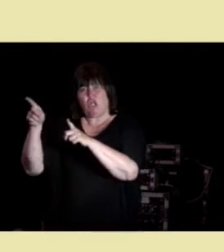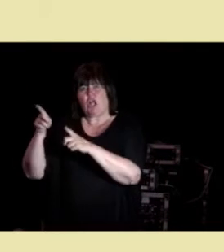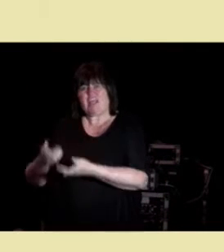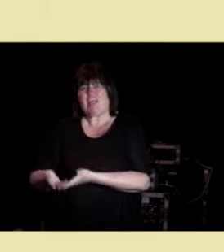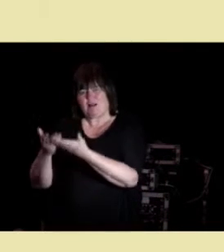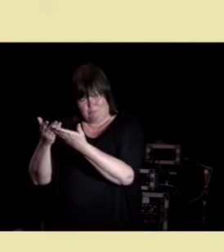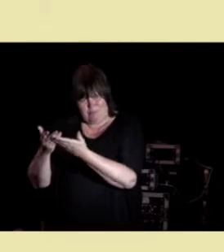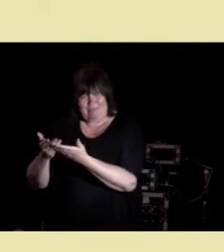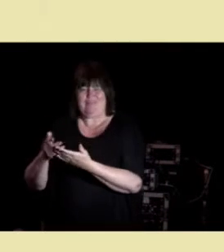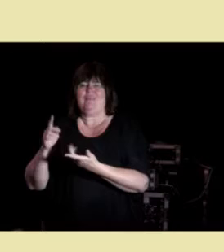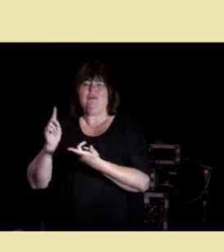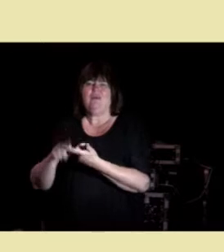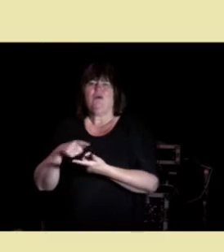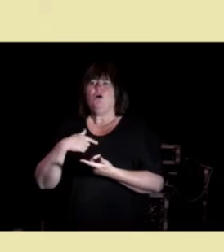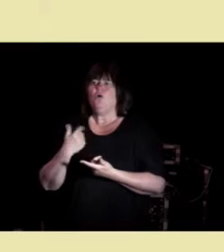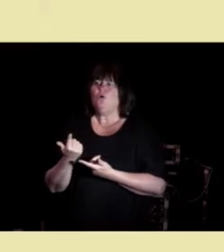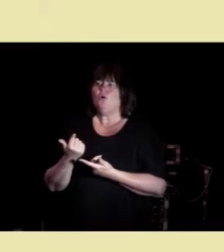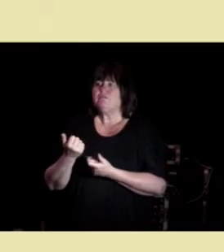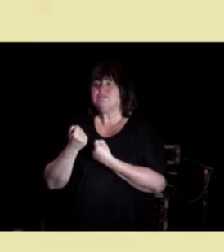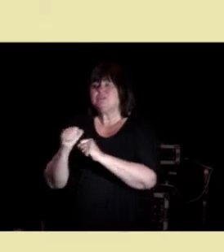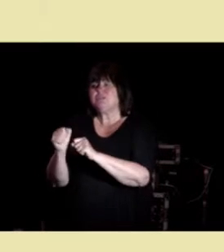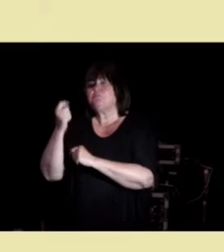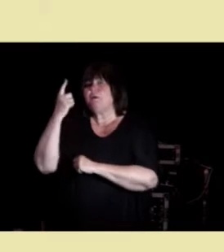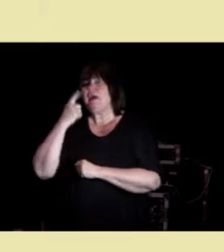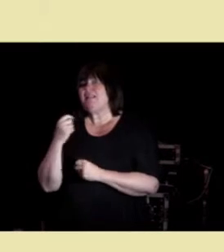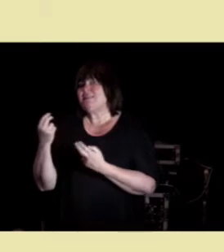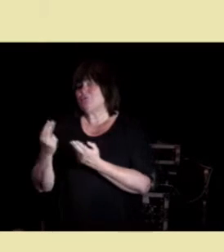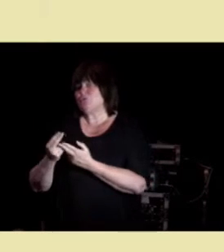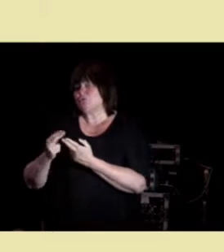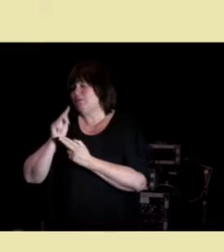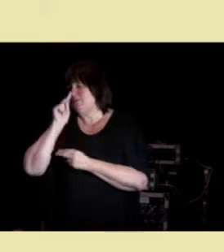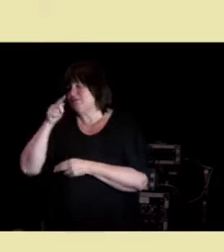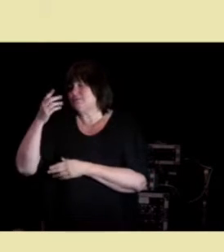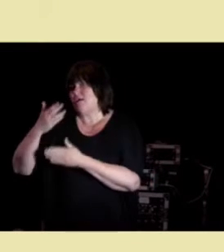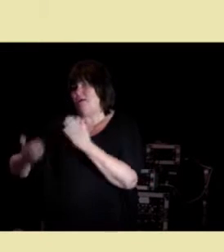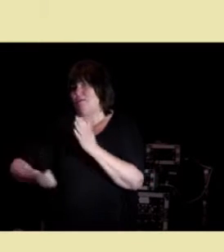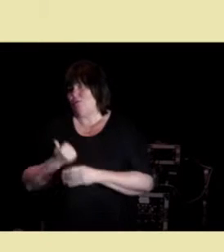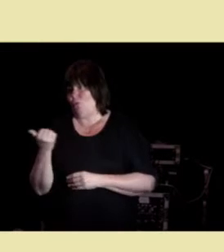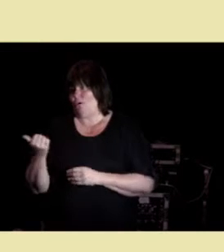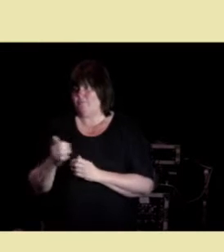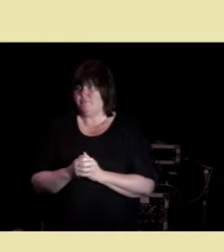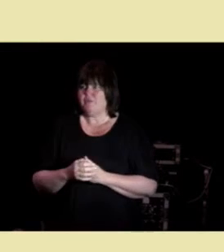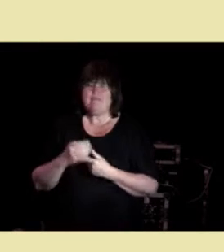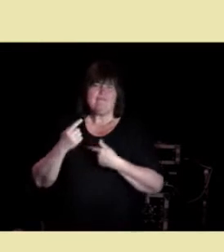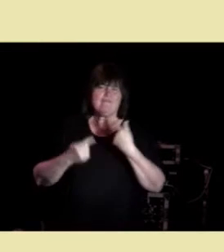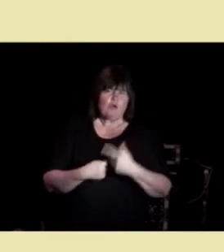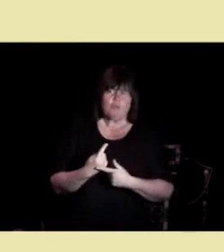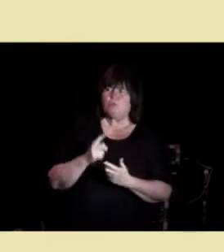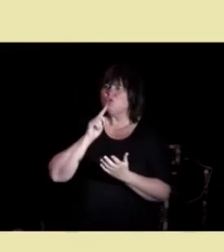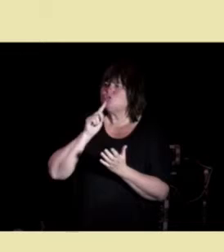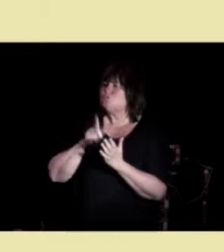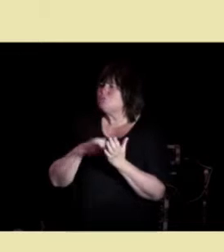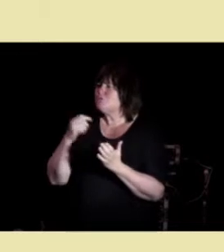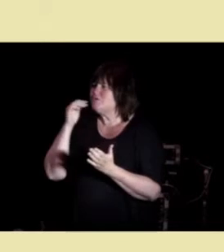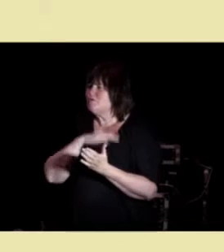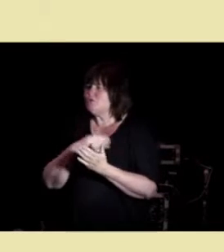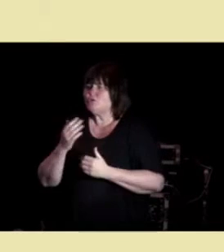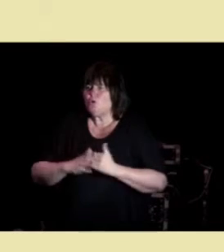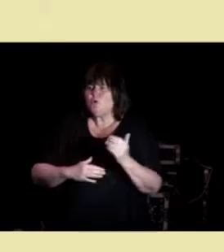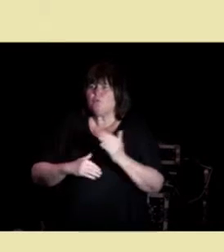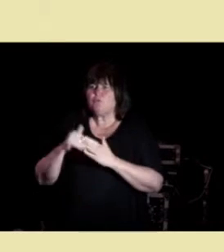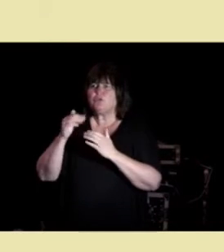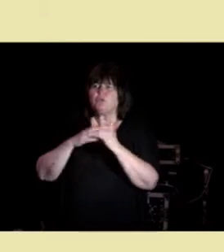det neste halve året også. Men vi holdt på sånn, spurte folk, bygde tjenesten gradvis opp,